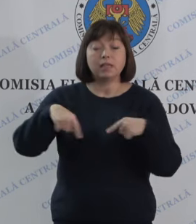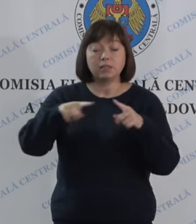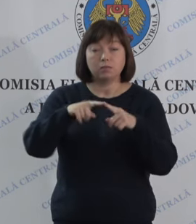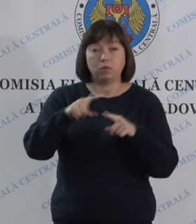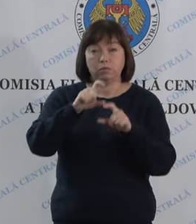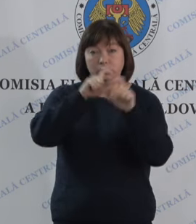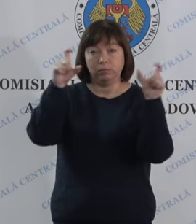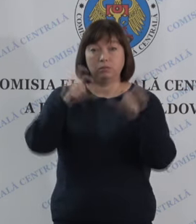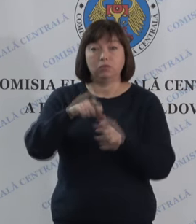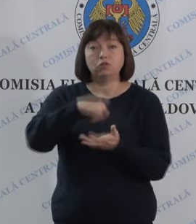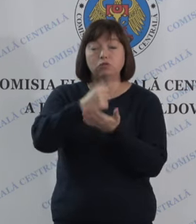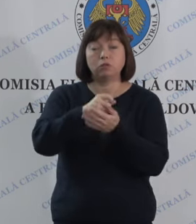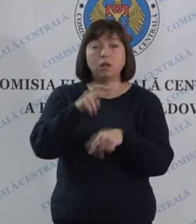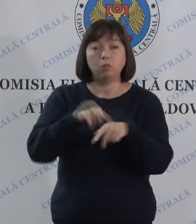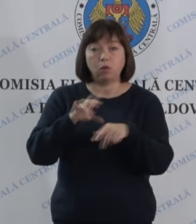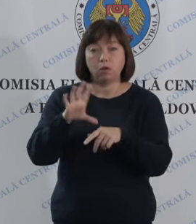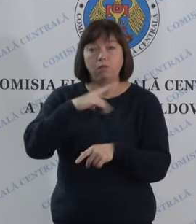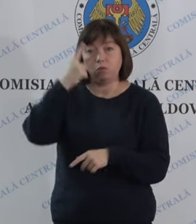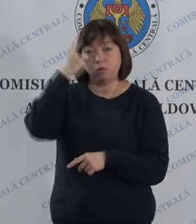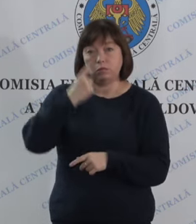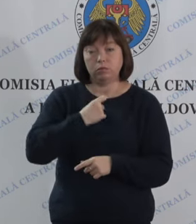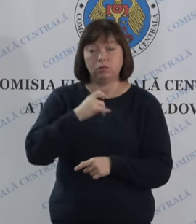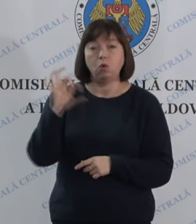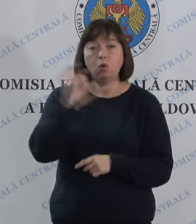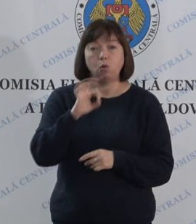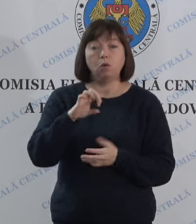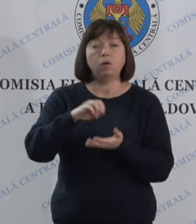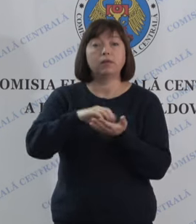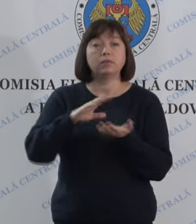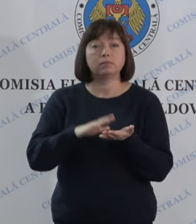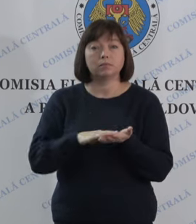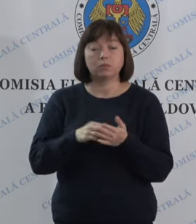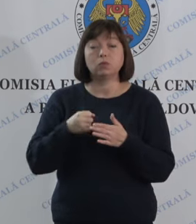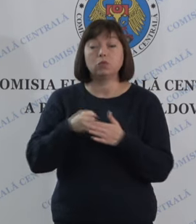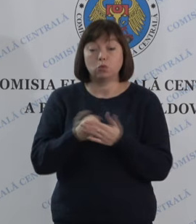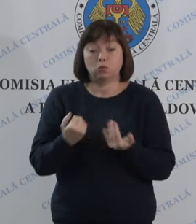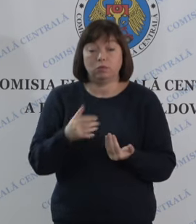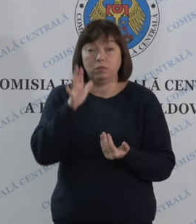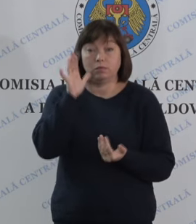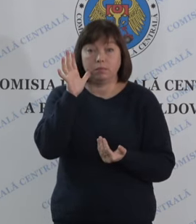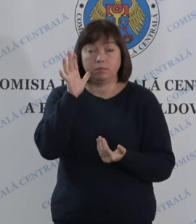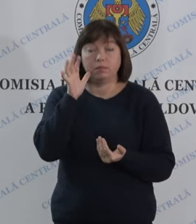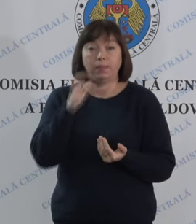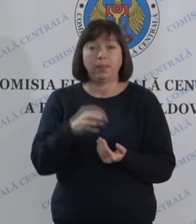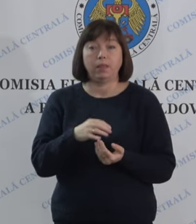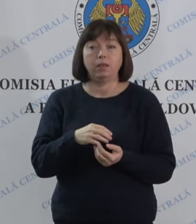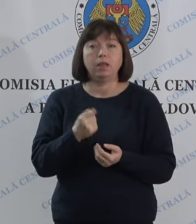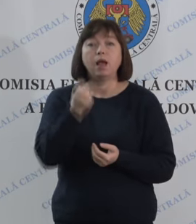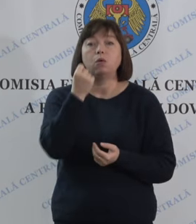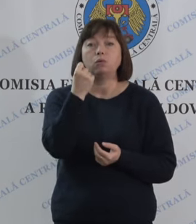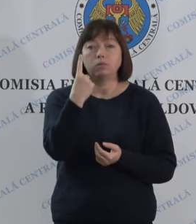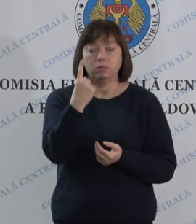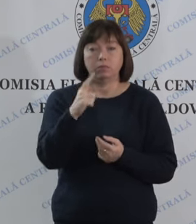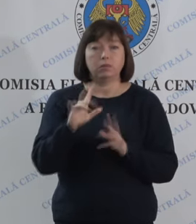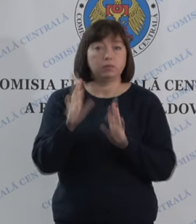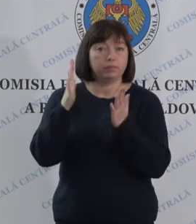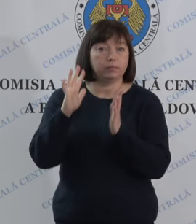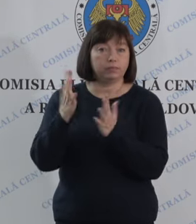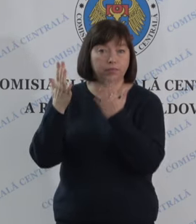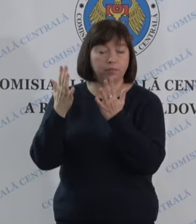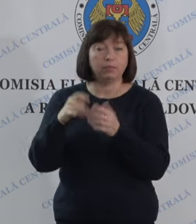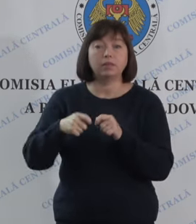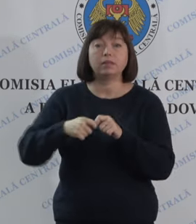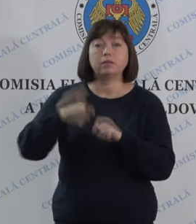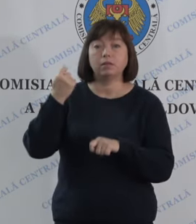al Poliției a informat CEC despre înregistrarea, până la această oră, a 11 incidente